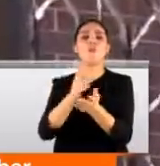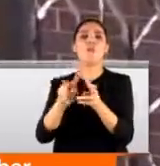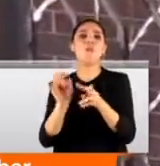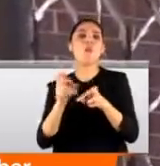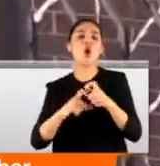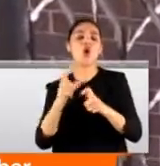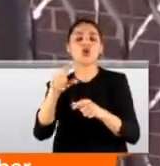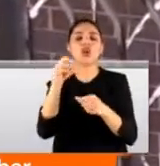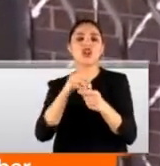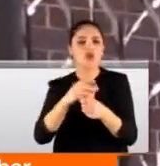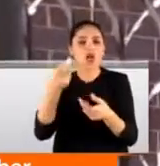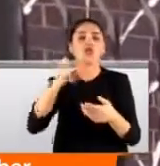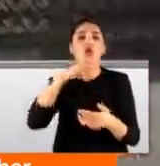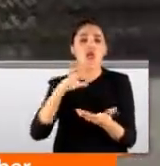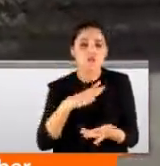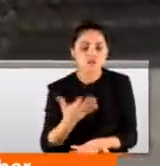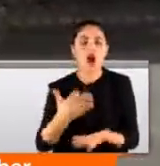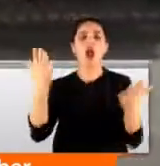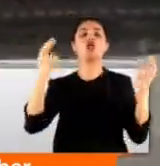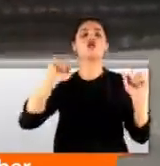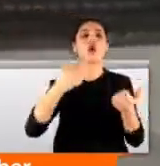kısmı soğuk hava tırlarına konulmuştu.